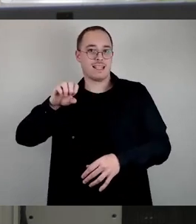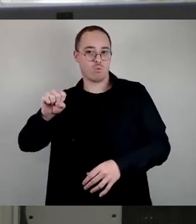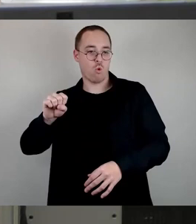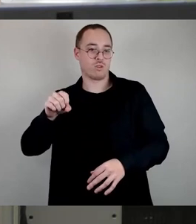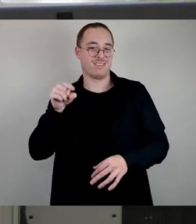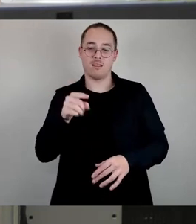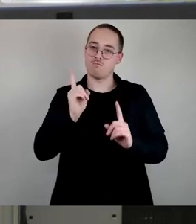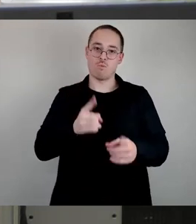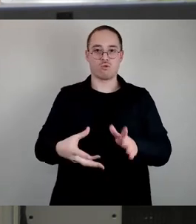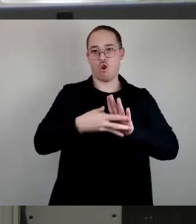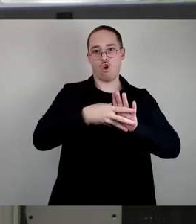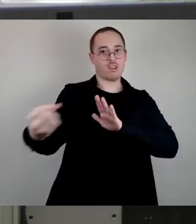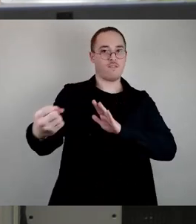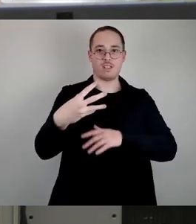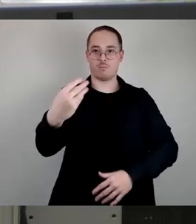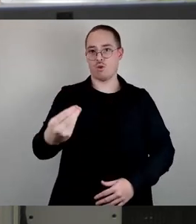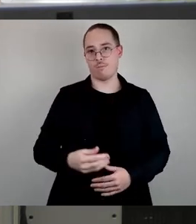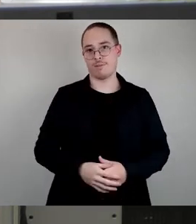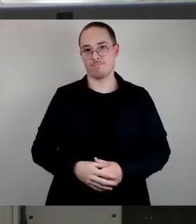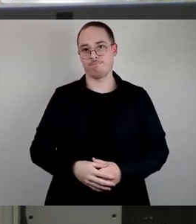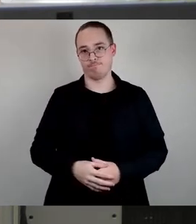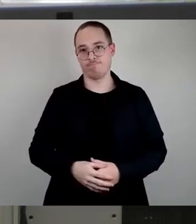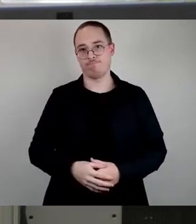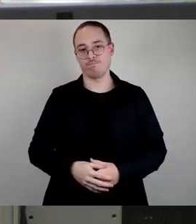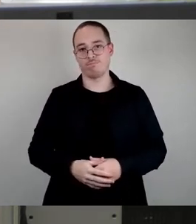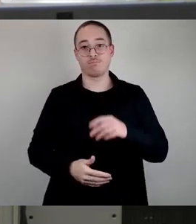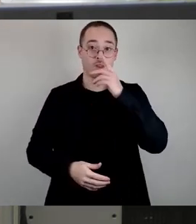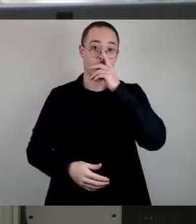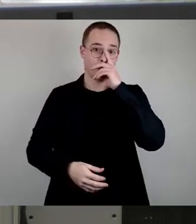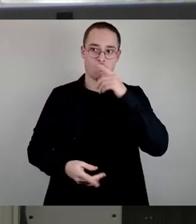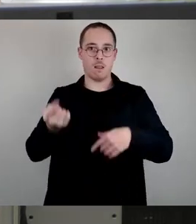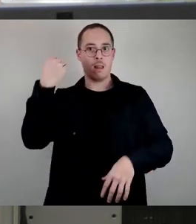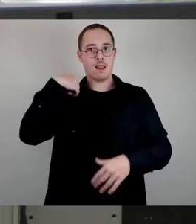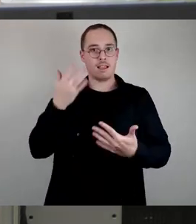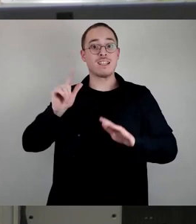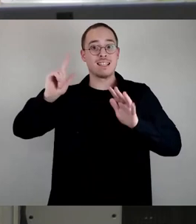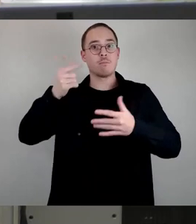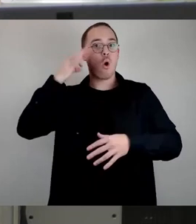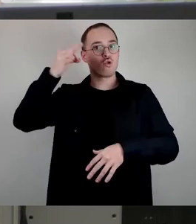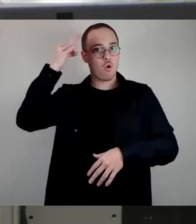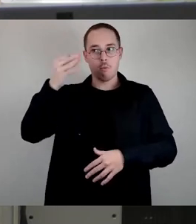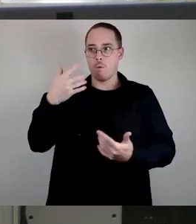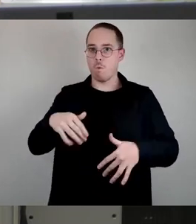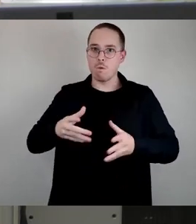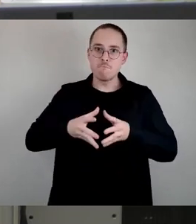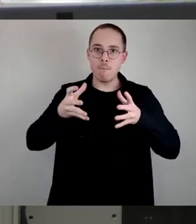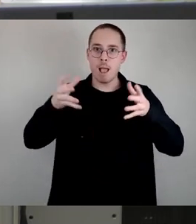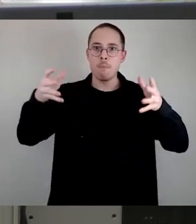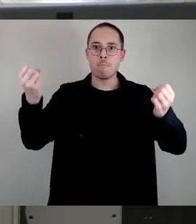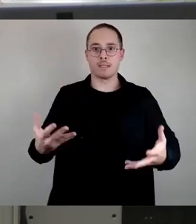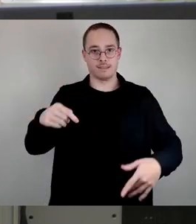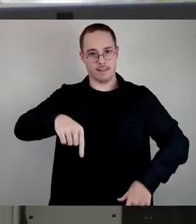Stadt erleben. Und das hat mit dem 7. Oktober erschreckend zugenommen. Wir haben